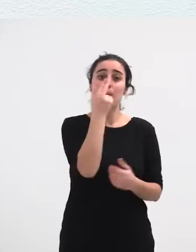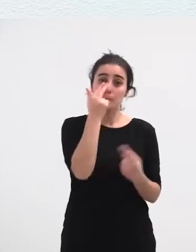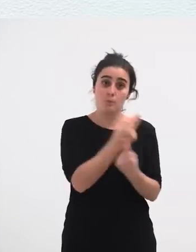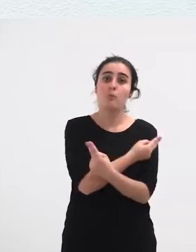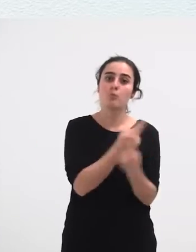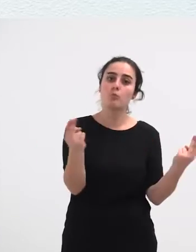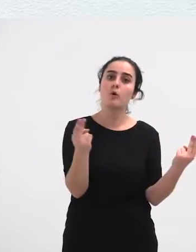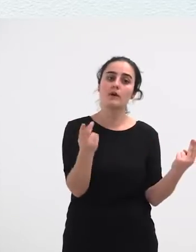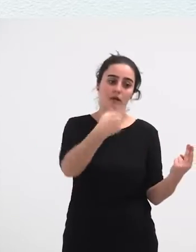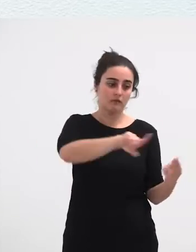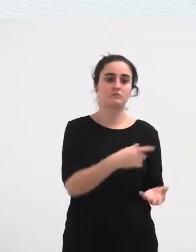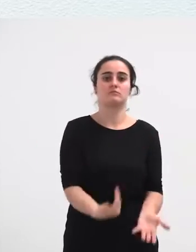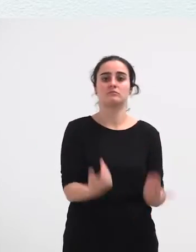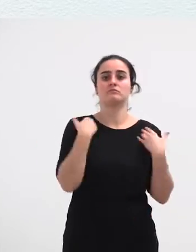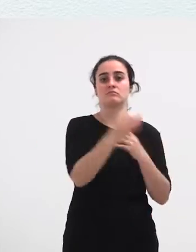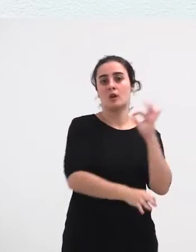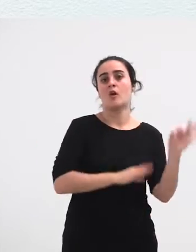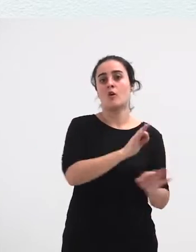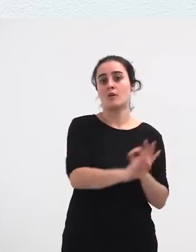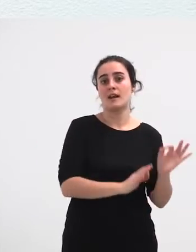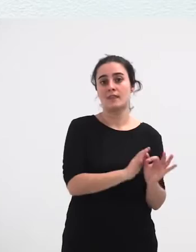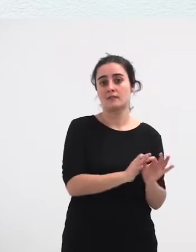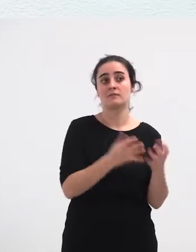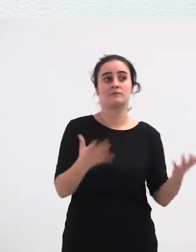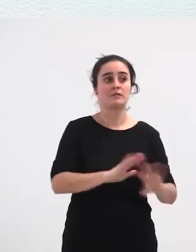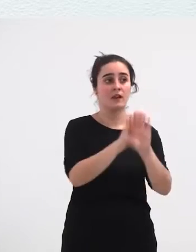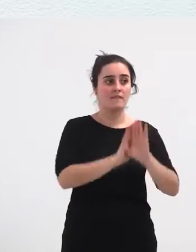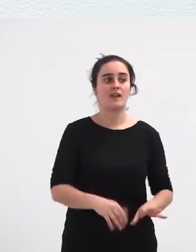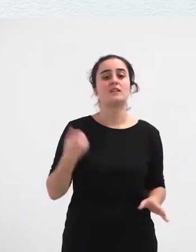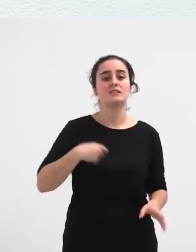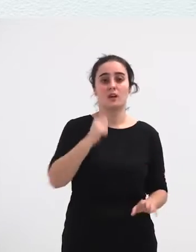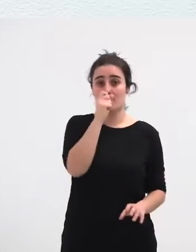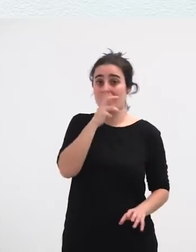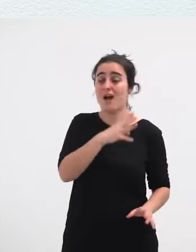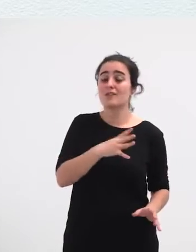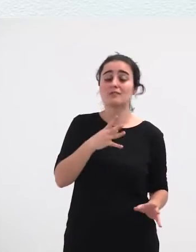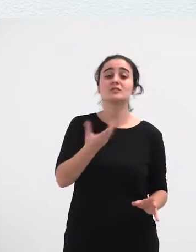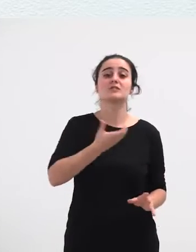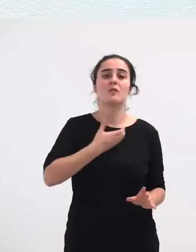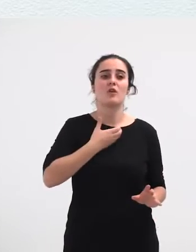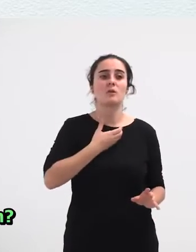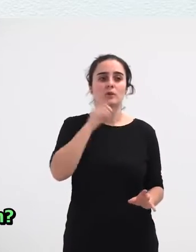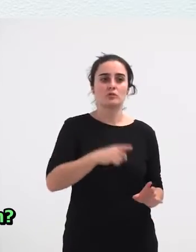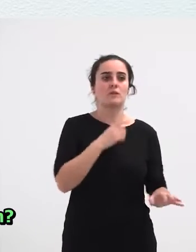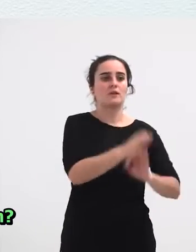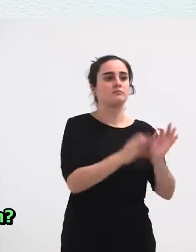Berak Antolatuko Zuela Eta Inbat Urtetan Alardea Udalak Antolatu Zuen Eta Egon Alegin Hori